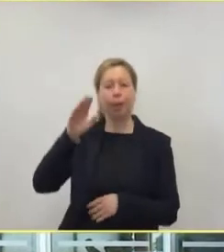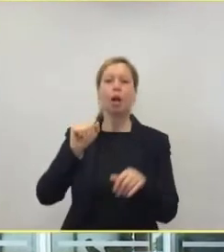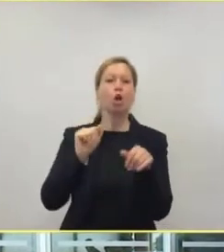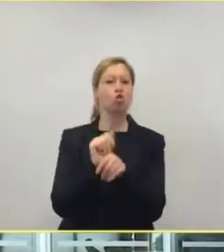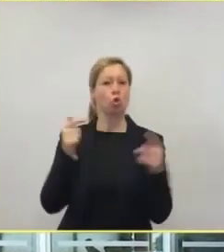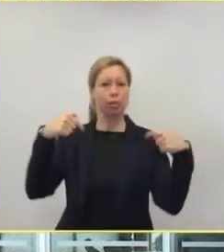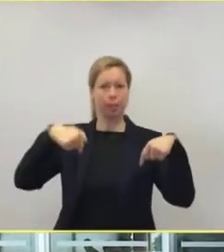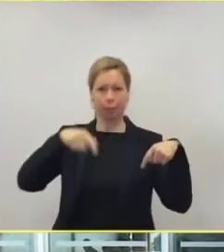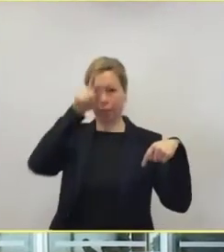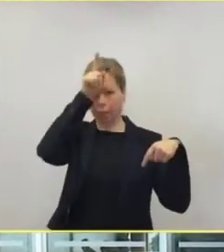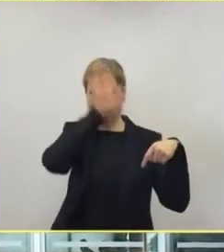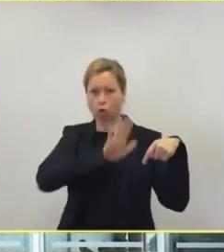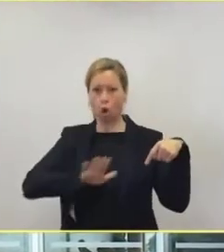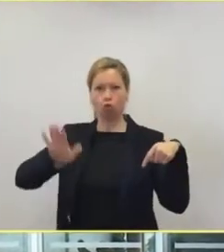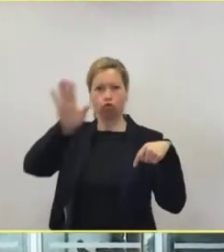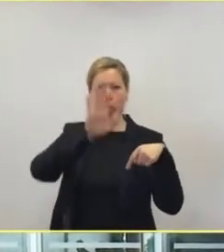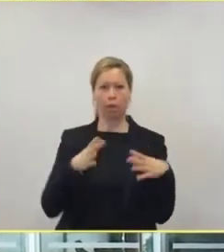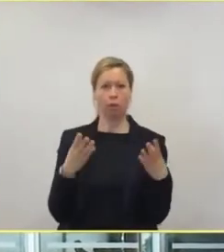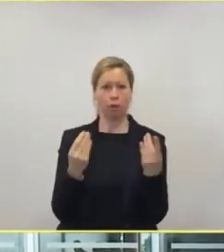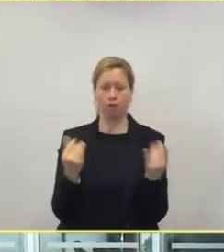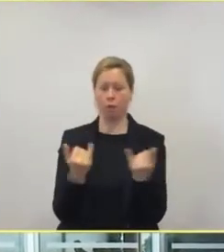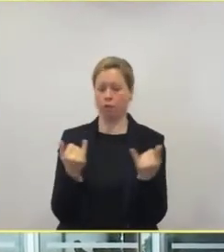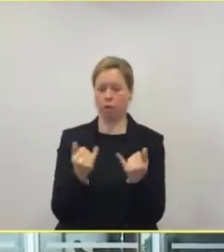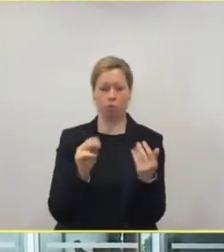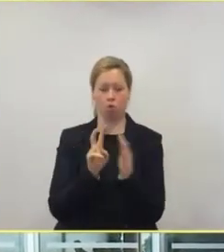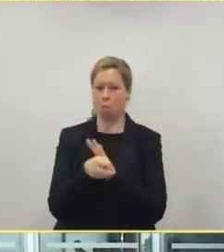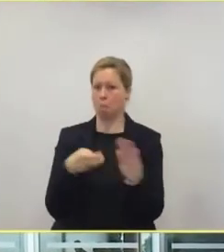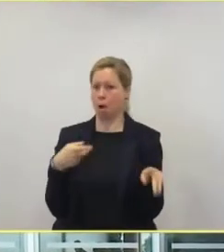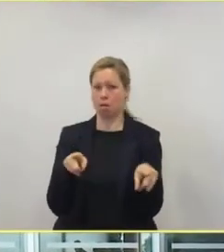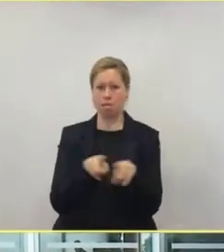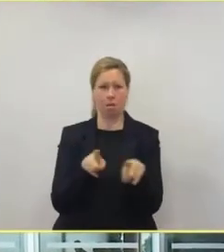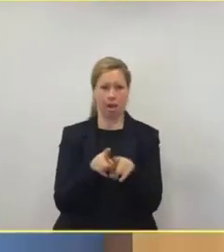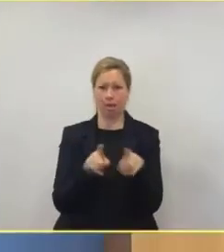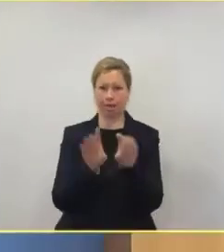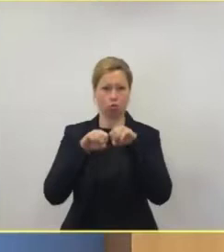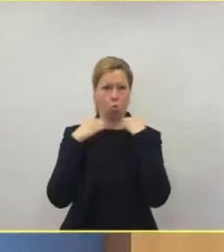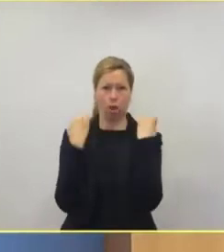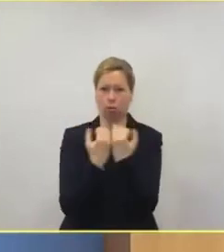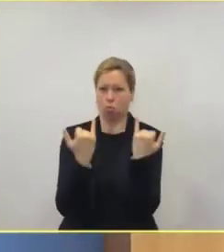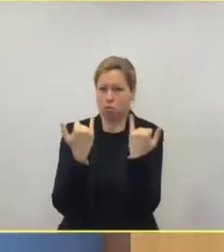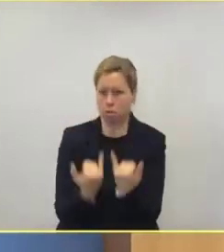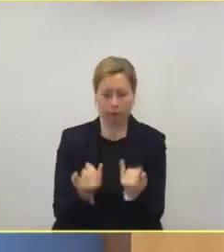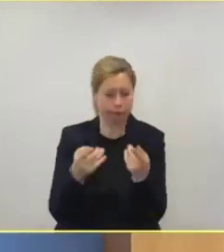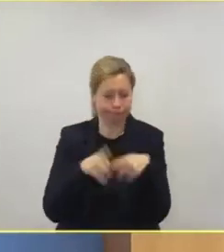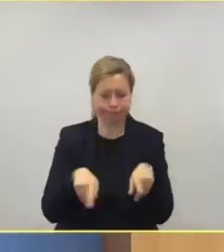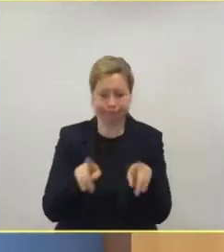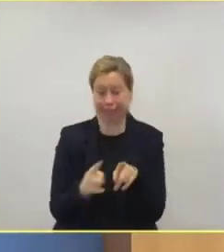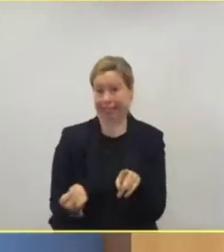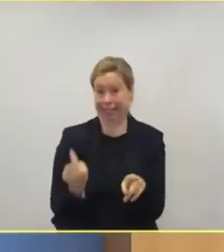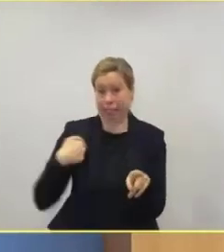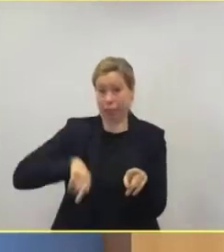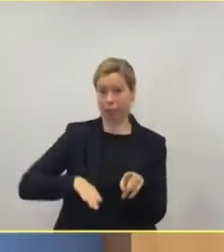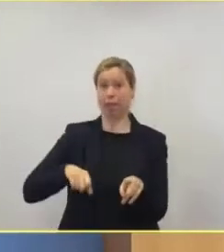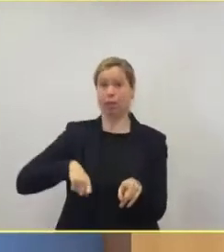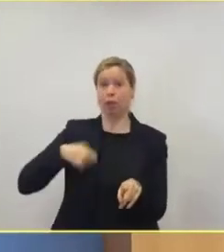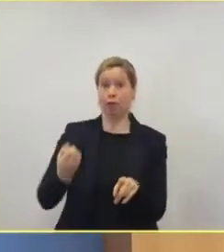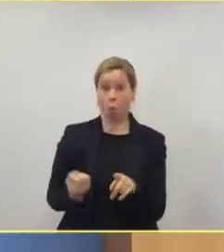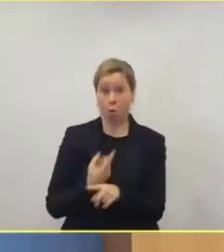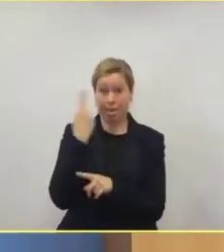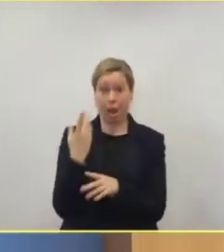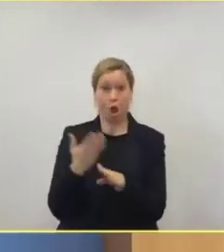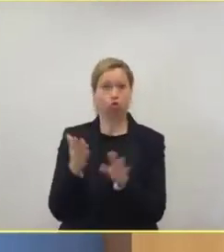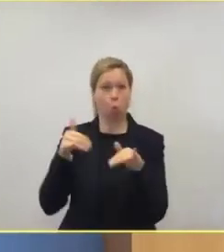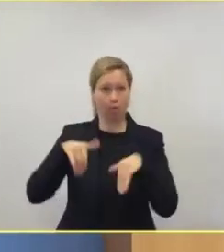Déjà-vu-Erlebnis. Wir haben ja bereits eine Welle im Frühjahr gehabt. Das heißt, wir wissen, wie es im Februar,